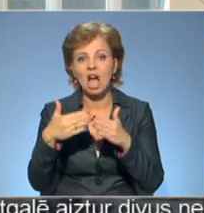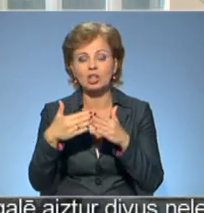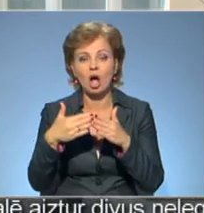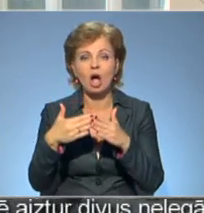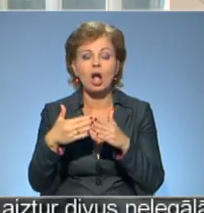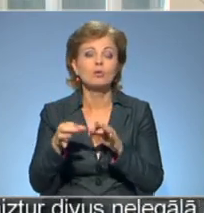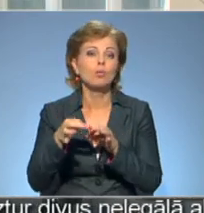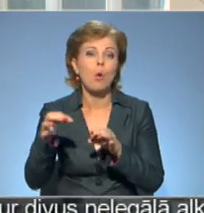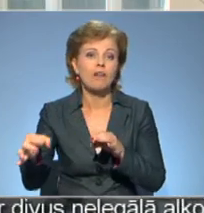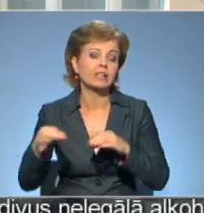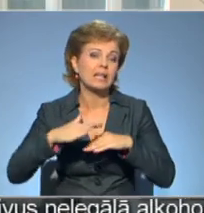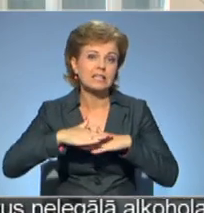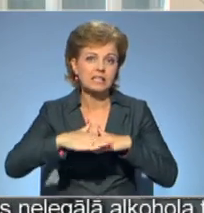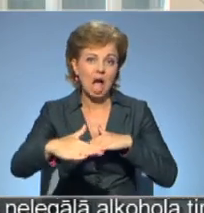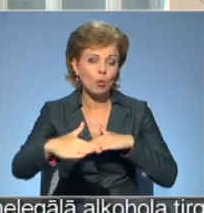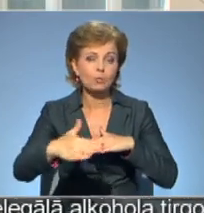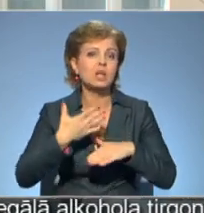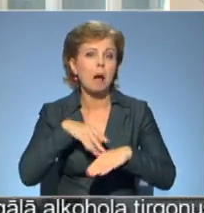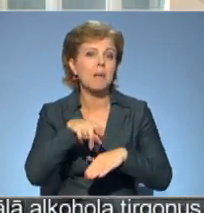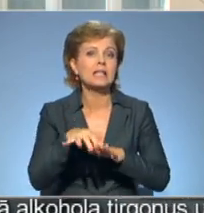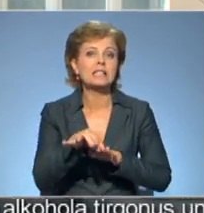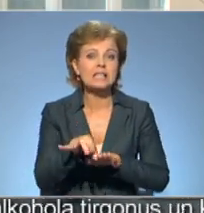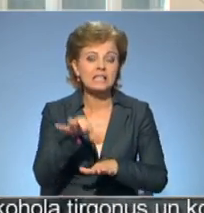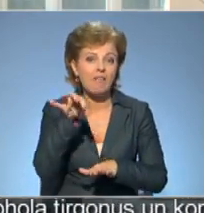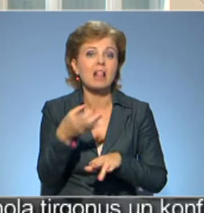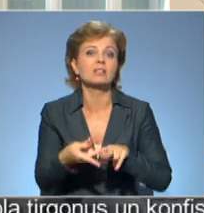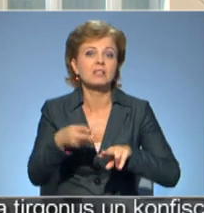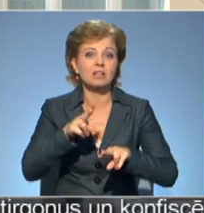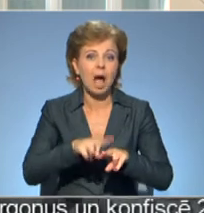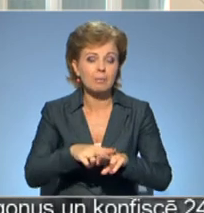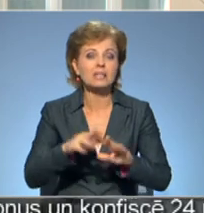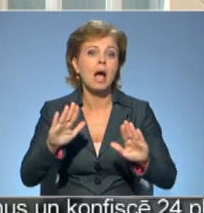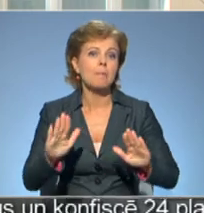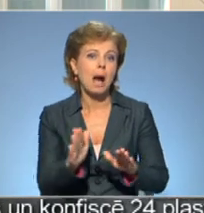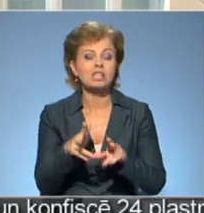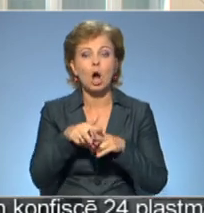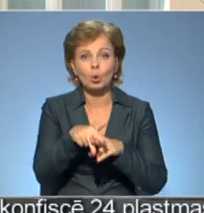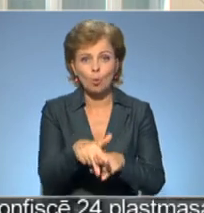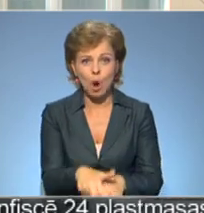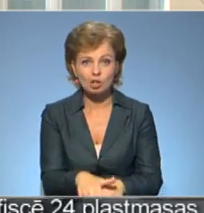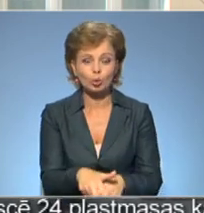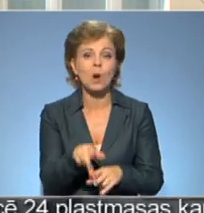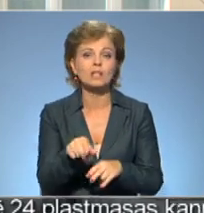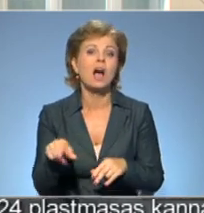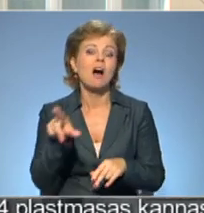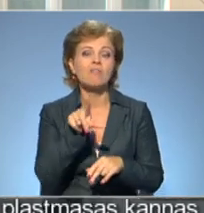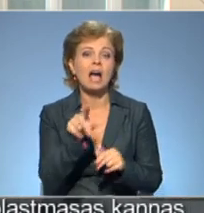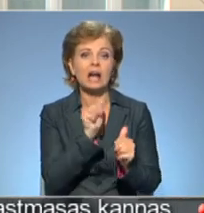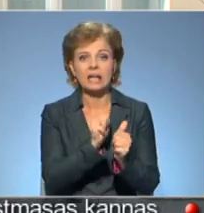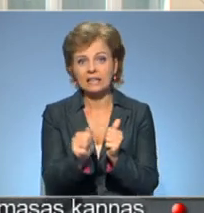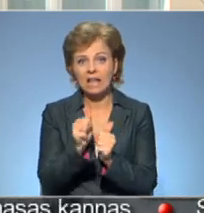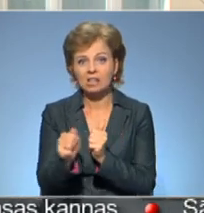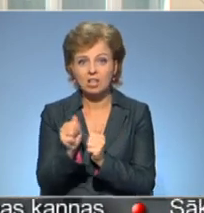segums uz šiem ceļiem ir izvēlēts tāpēc, ka tur ir mazāka noslodze, mazāka intensitāte